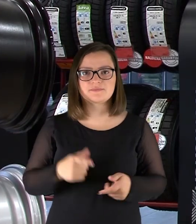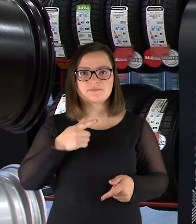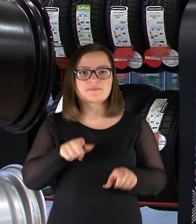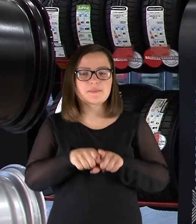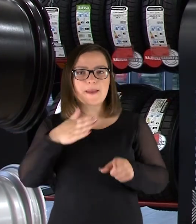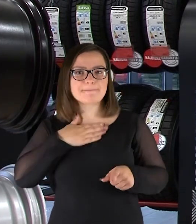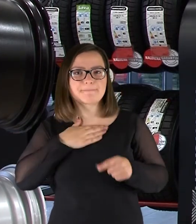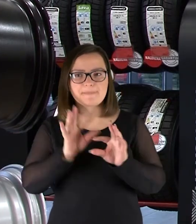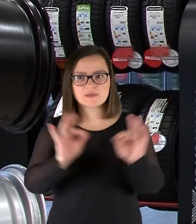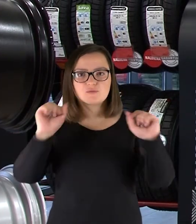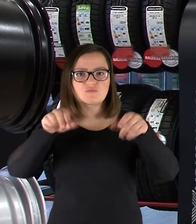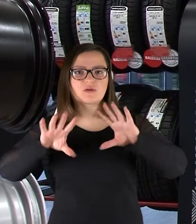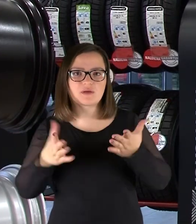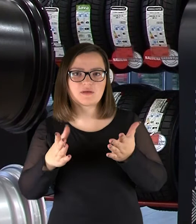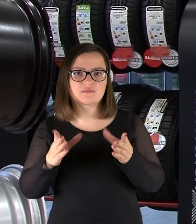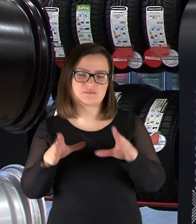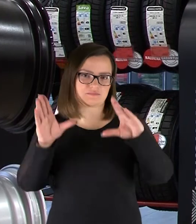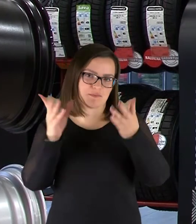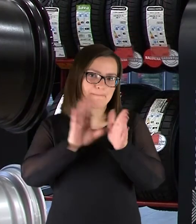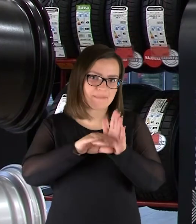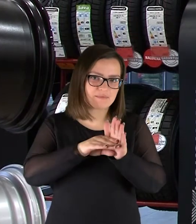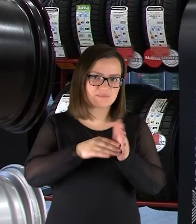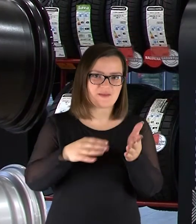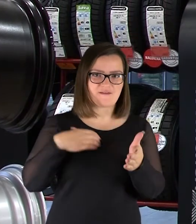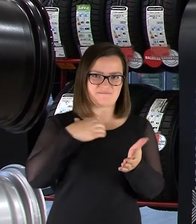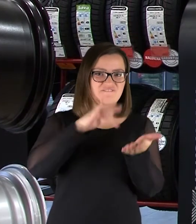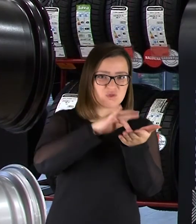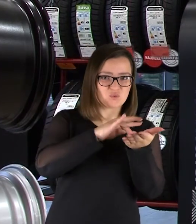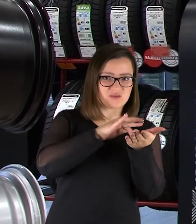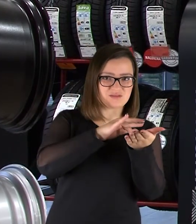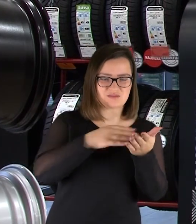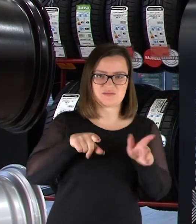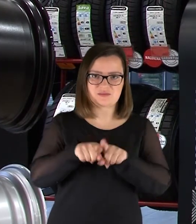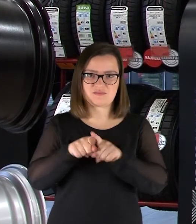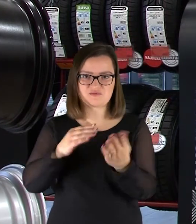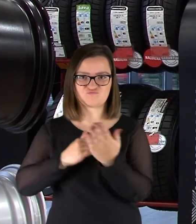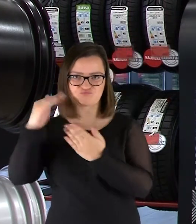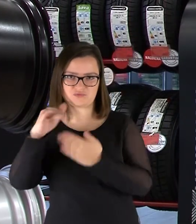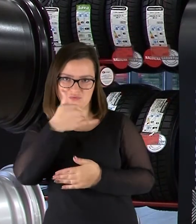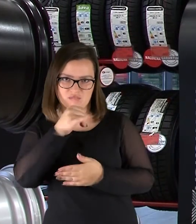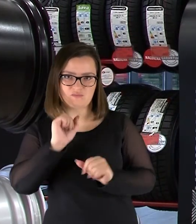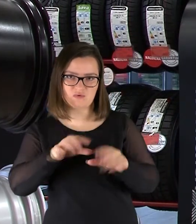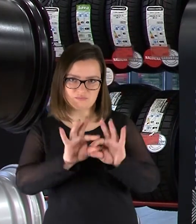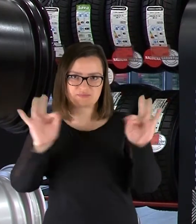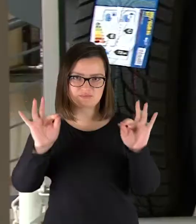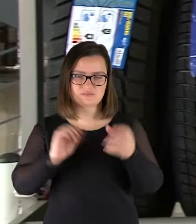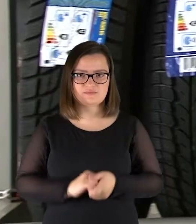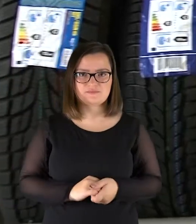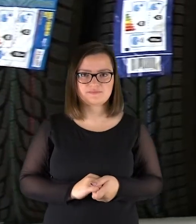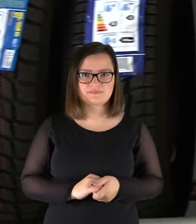Mes galim pasiūlyti nuo vidutinės klasės iki premium klasės, taipogi ir ekonominė, biudžetinė klasė.